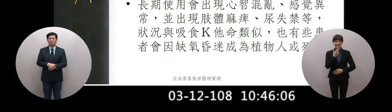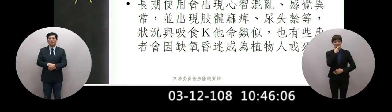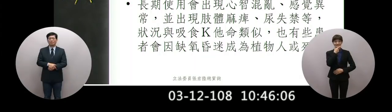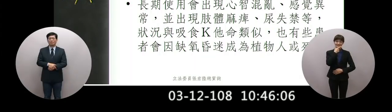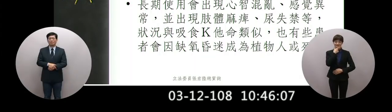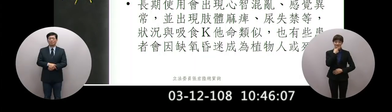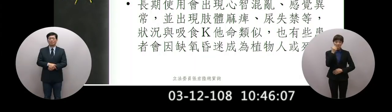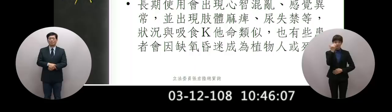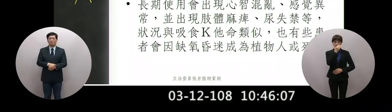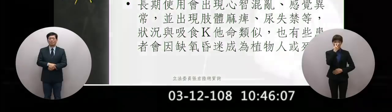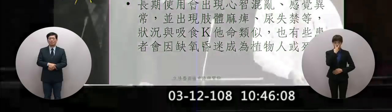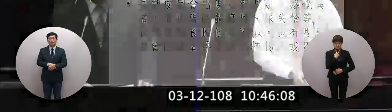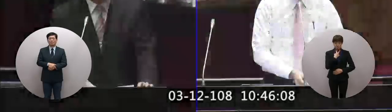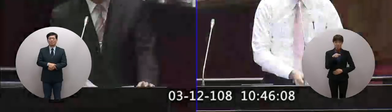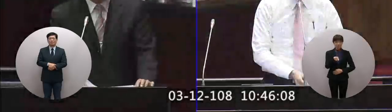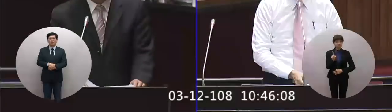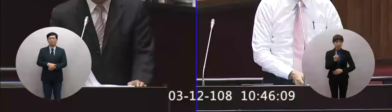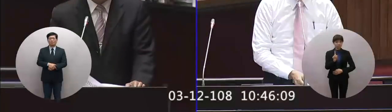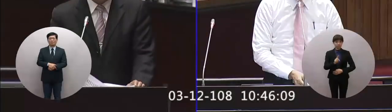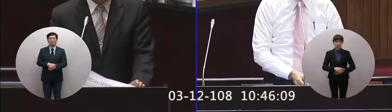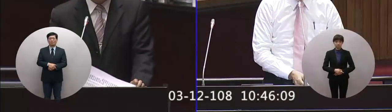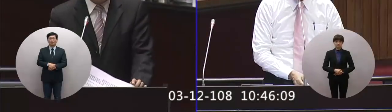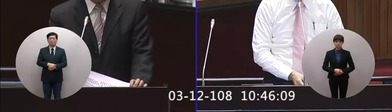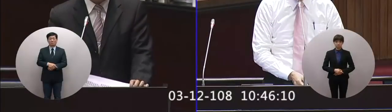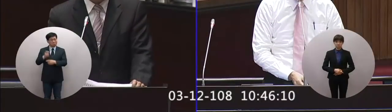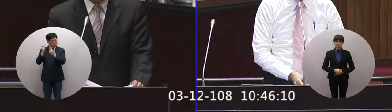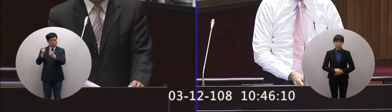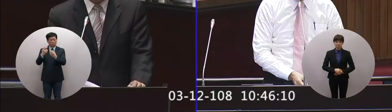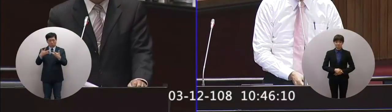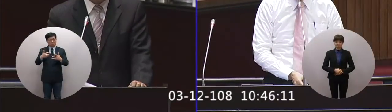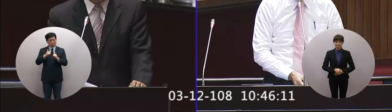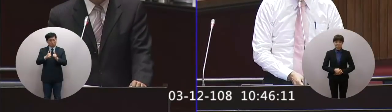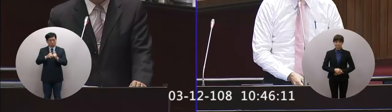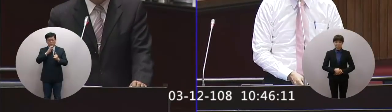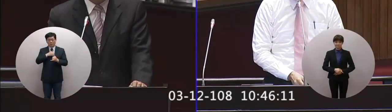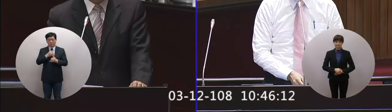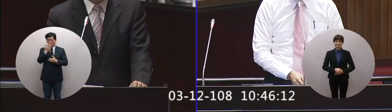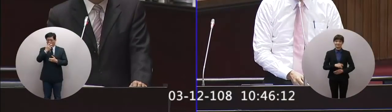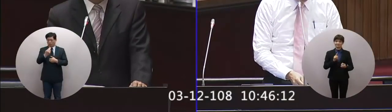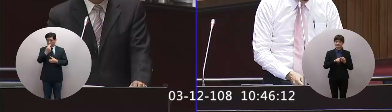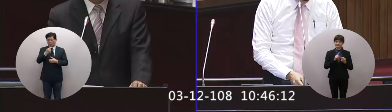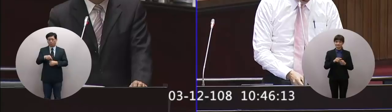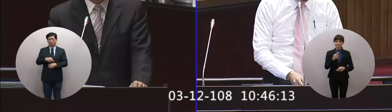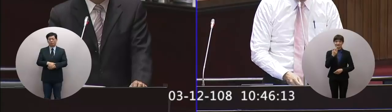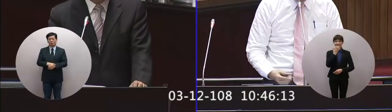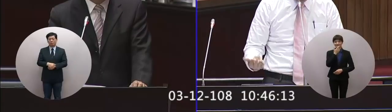你可以看得出來是什麼了吧就最近大家關心的那個笑氣笑氣啦